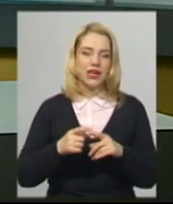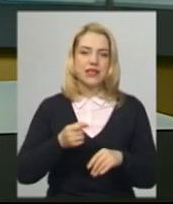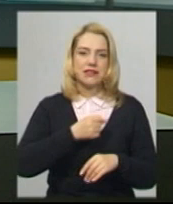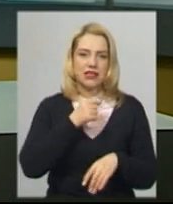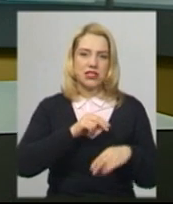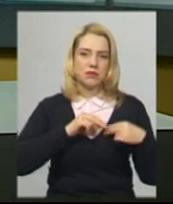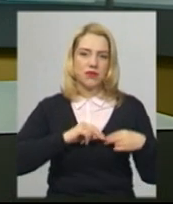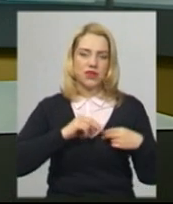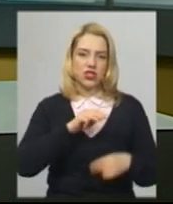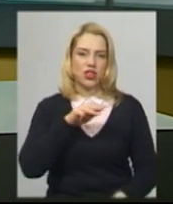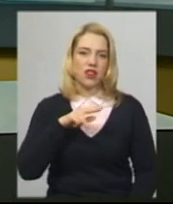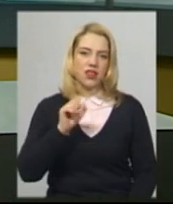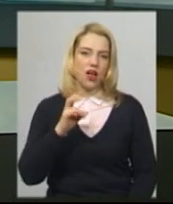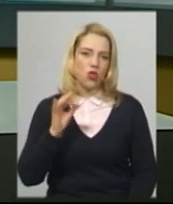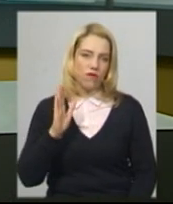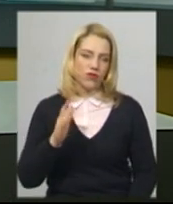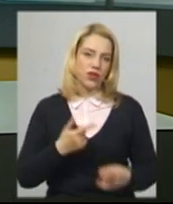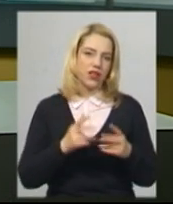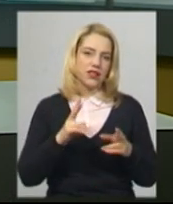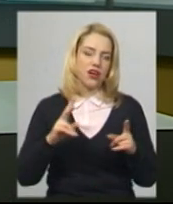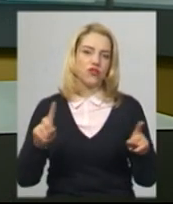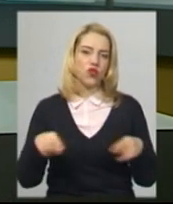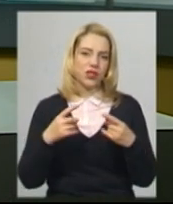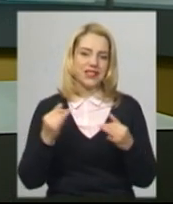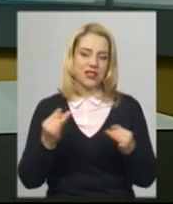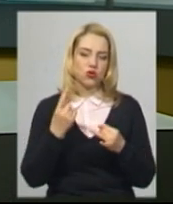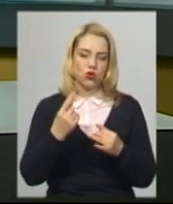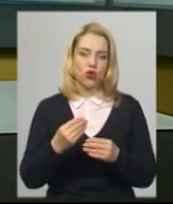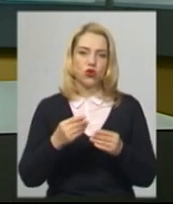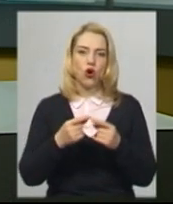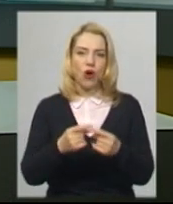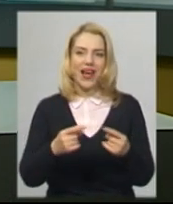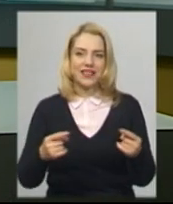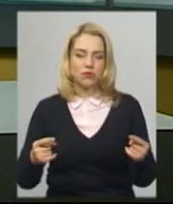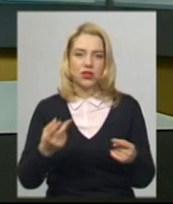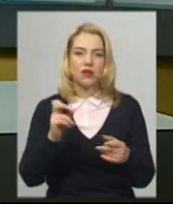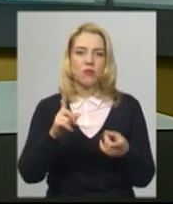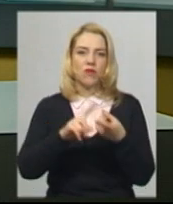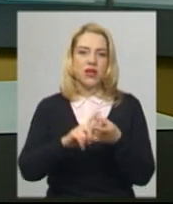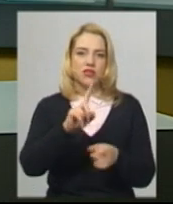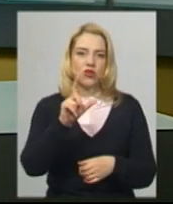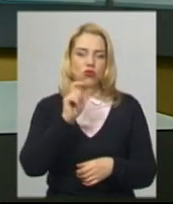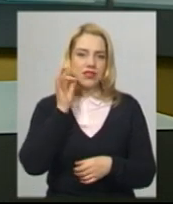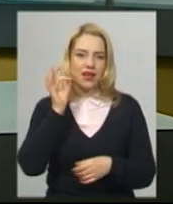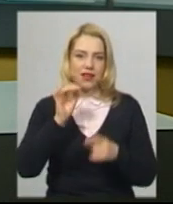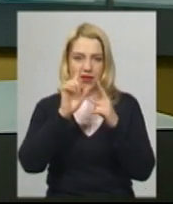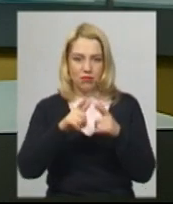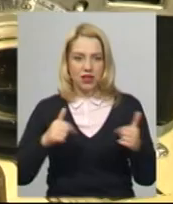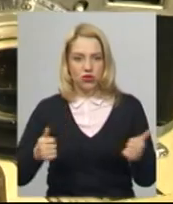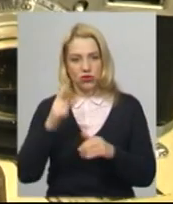студії Костянтин Жданов. Як творилася історія одного експонату і як вона пов'язана із Німеччиною, дізнавалась Тетяна Ворожцова.